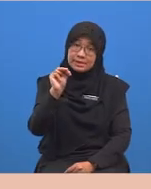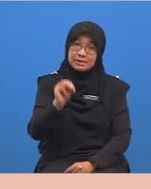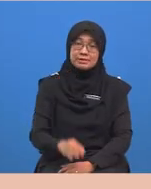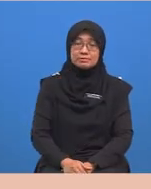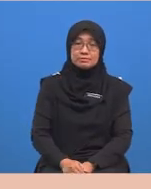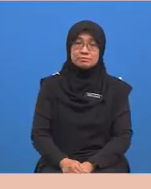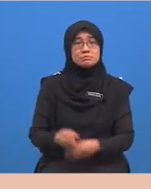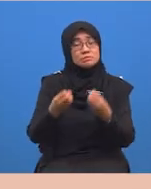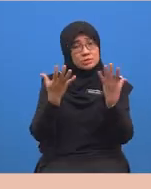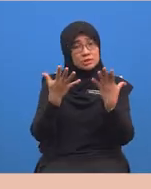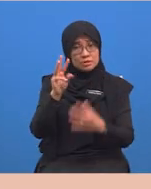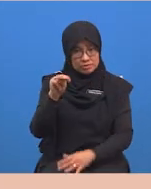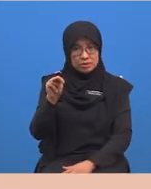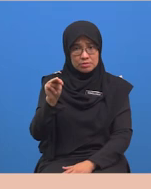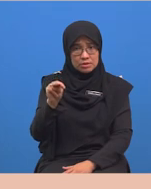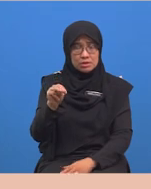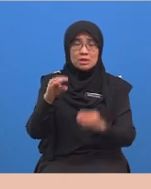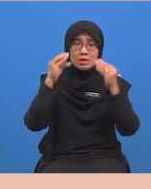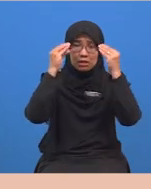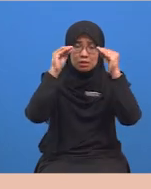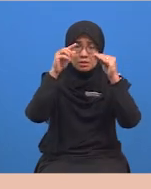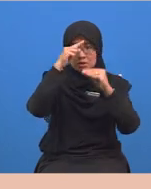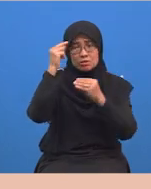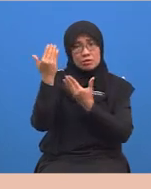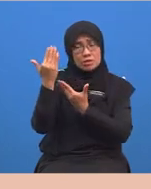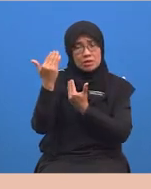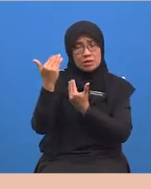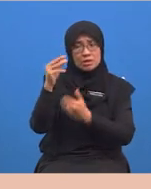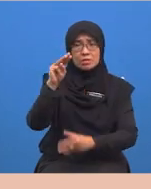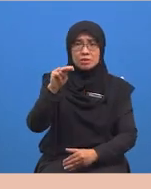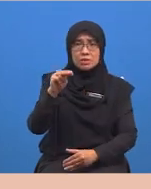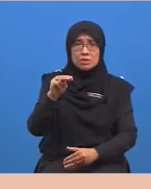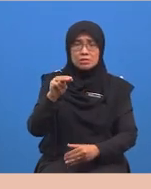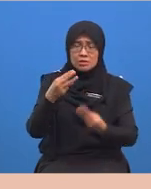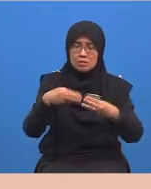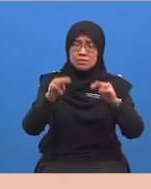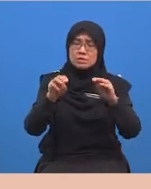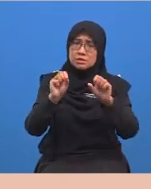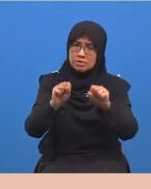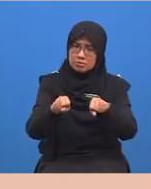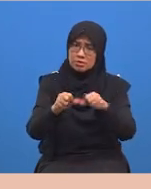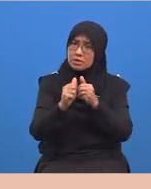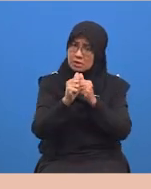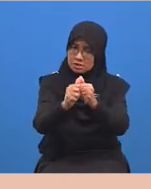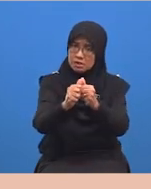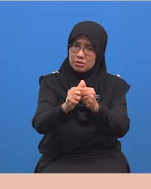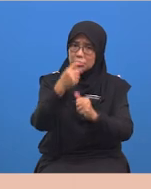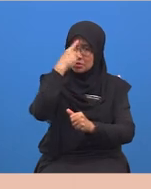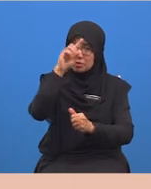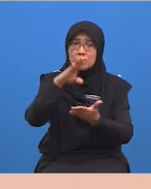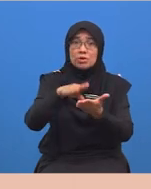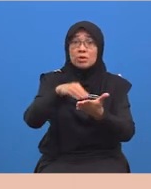Bagaimana murid-murid? Cikgu harap murid-murid semua masih boleh bersama cikgu untuk meneruskan